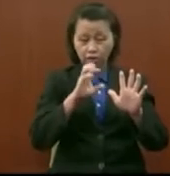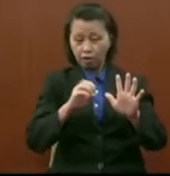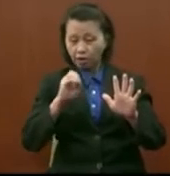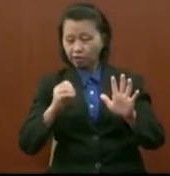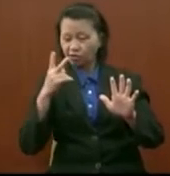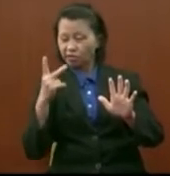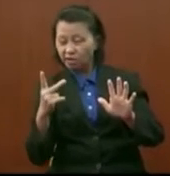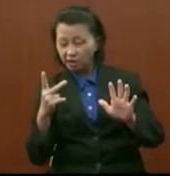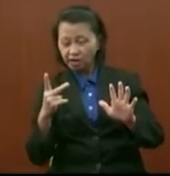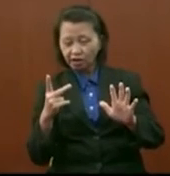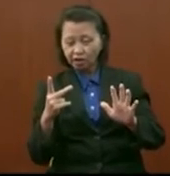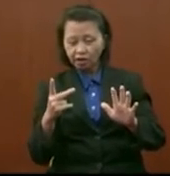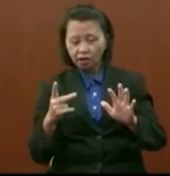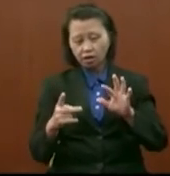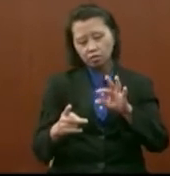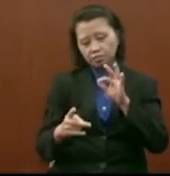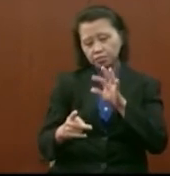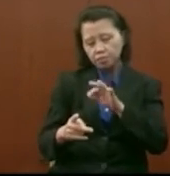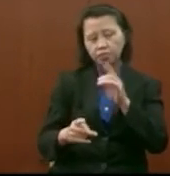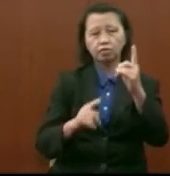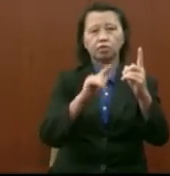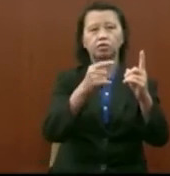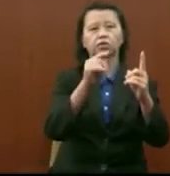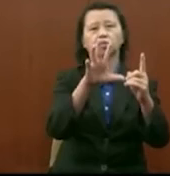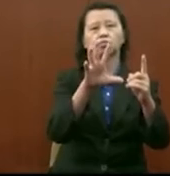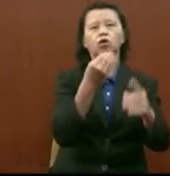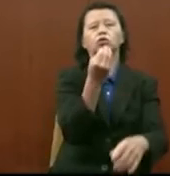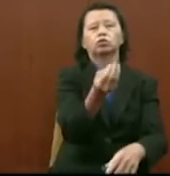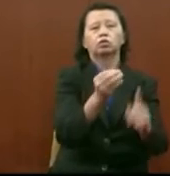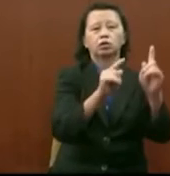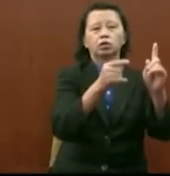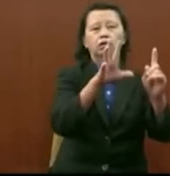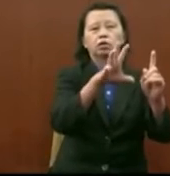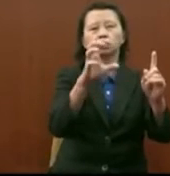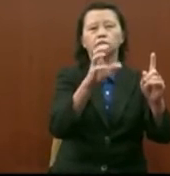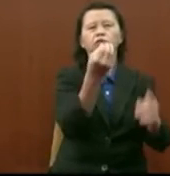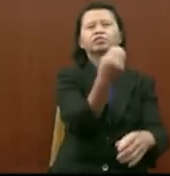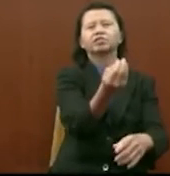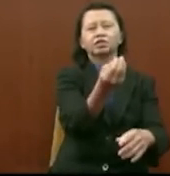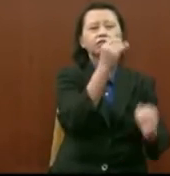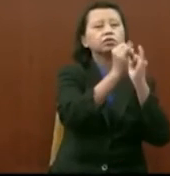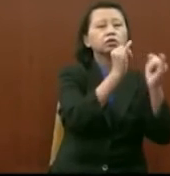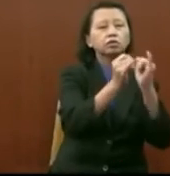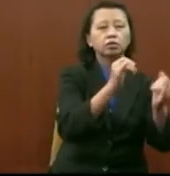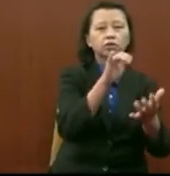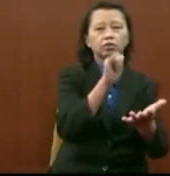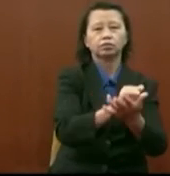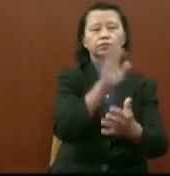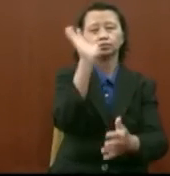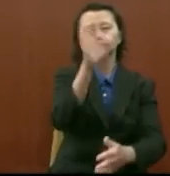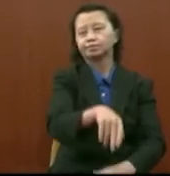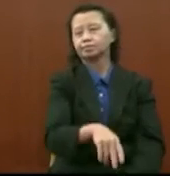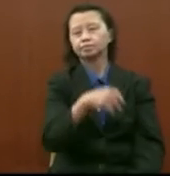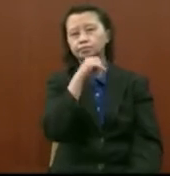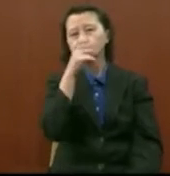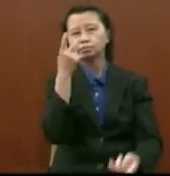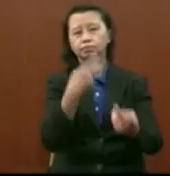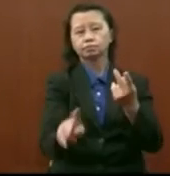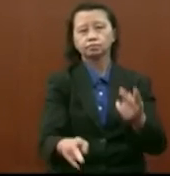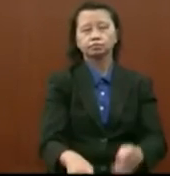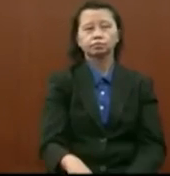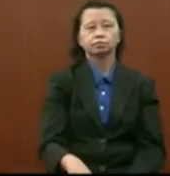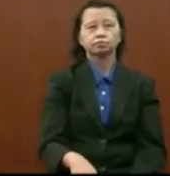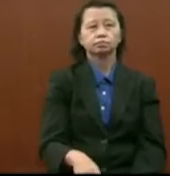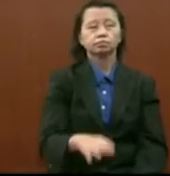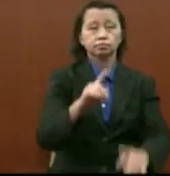ideal 1.5% itu adalah reasonable itu in material itu material